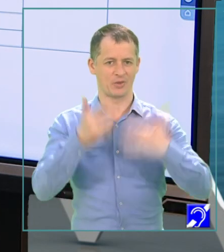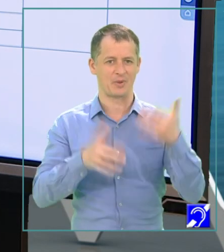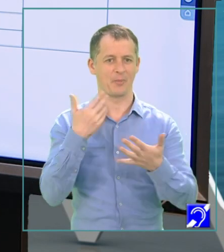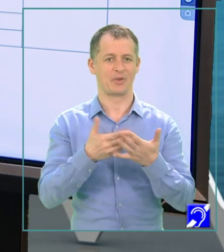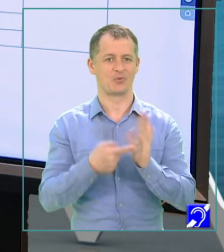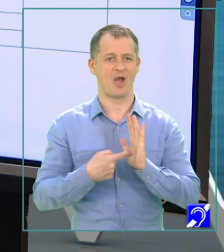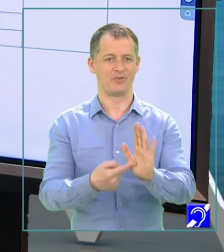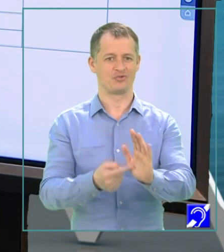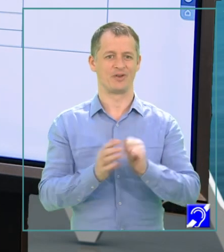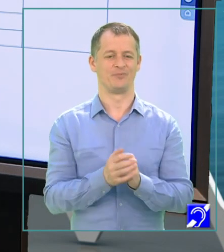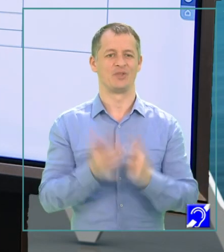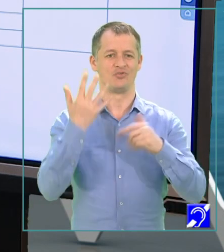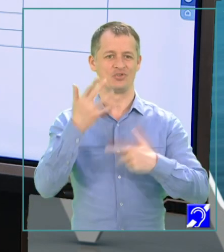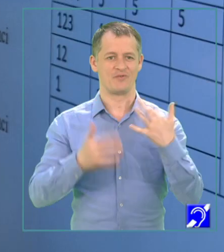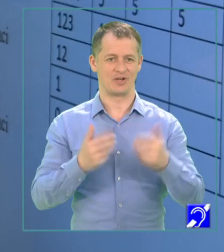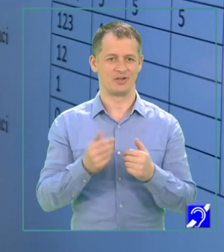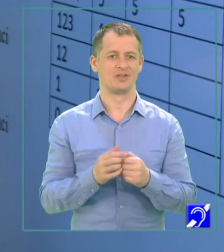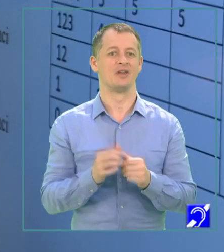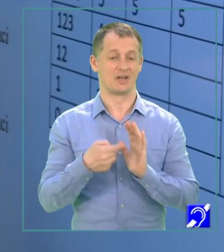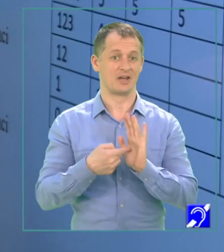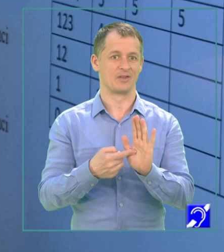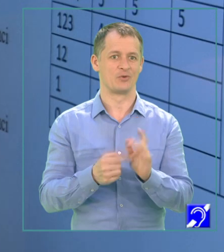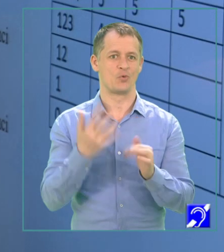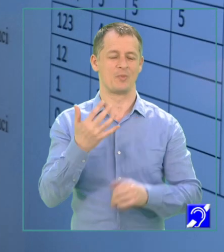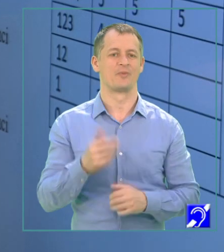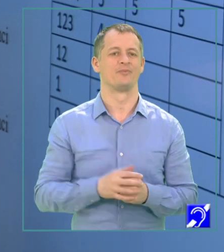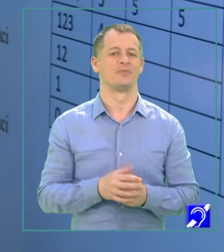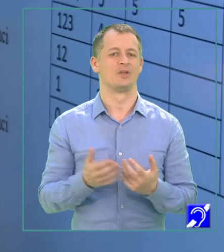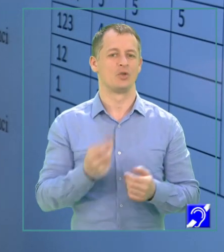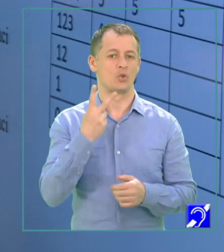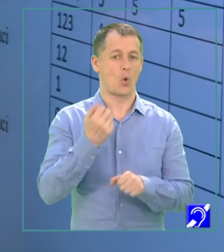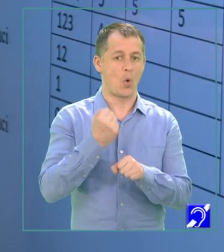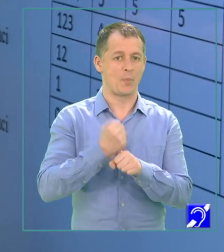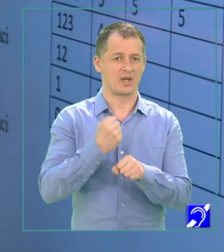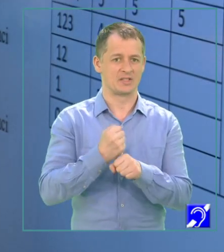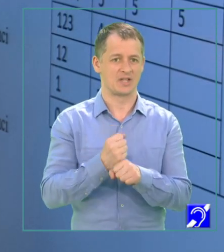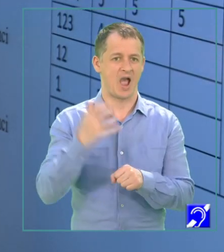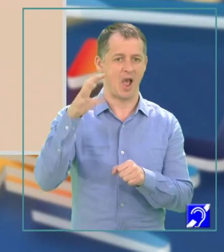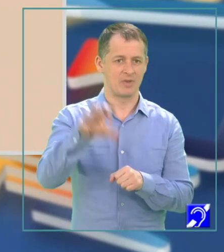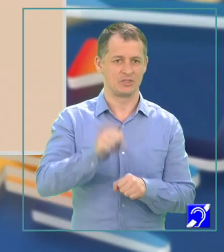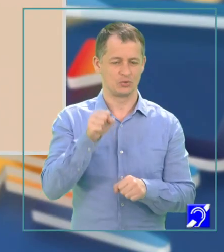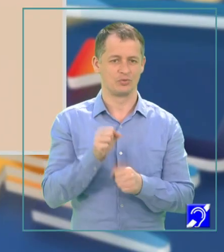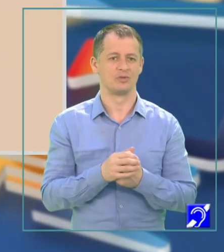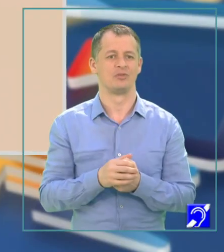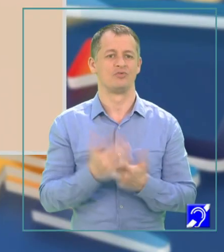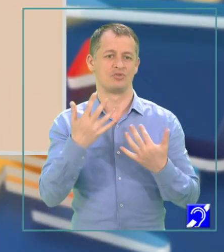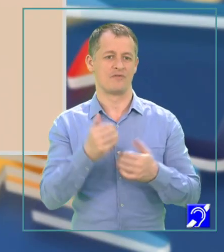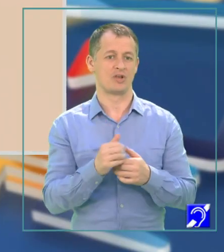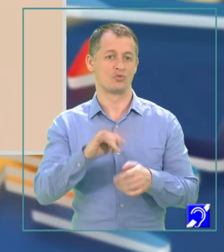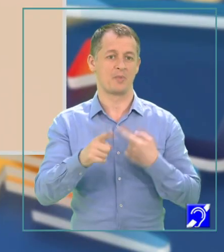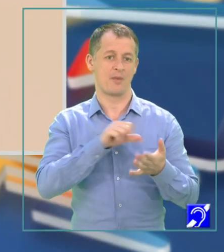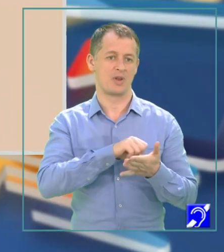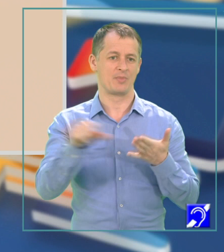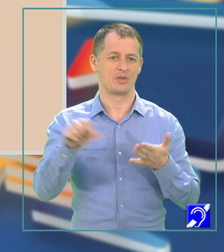cifrelor unui număr cu cele două operații în care am reținut cifra și am eliminat-o